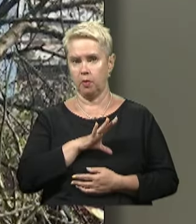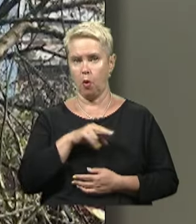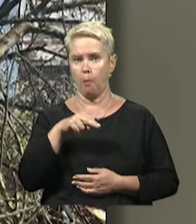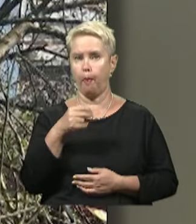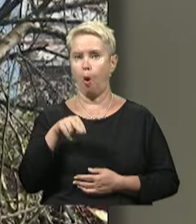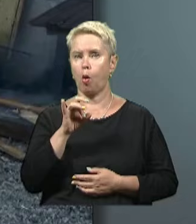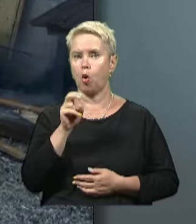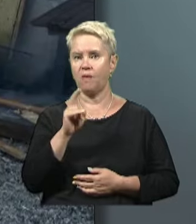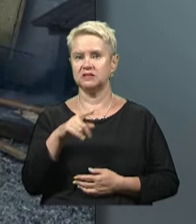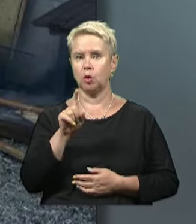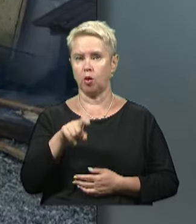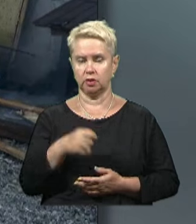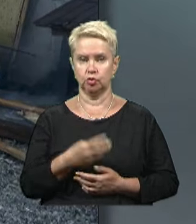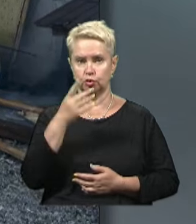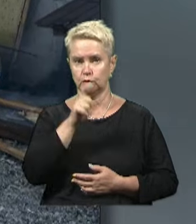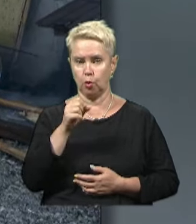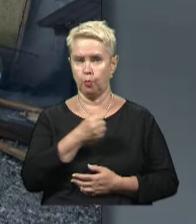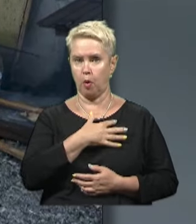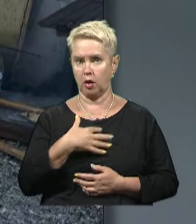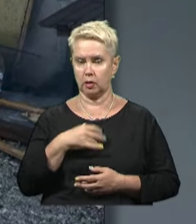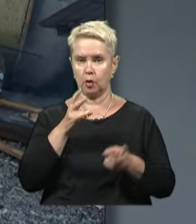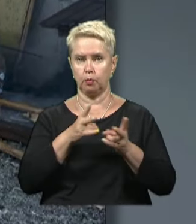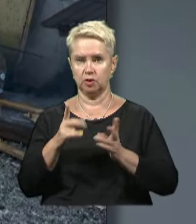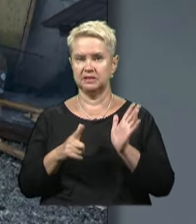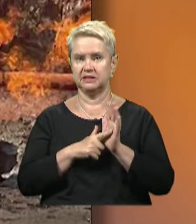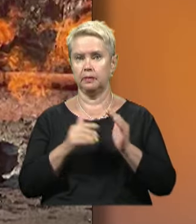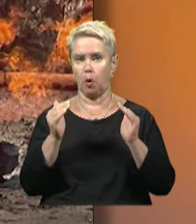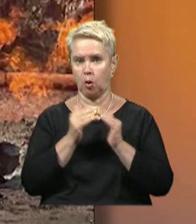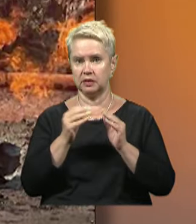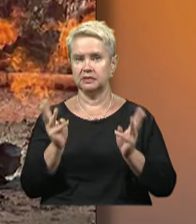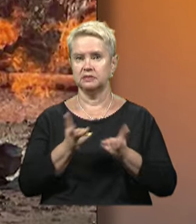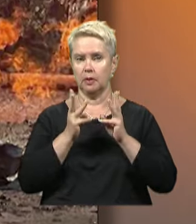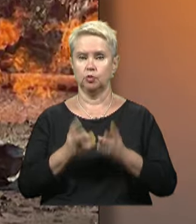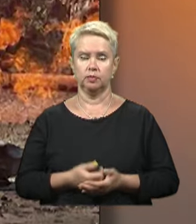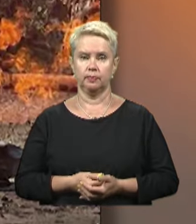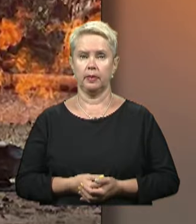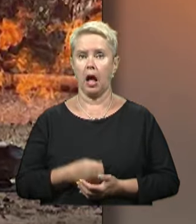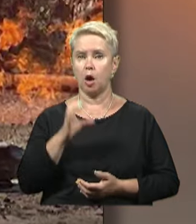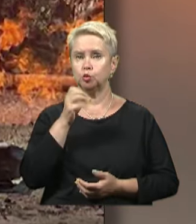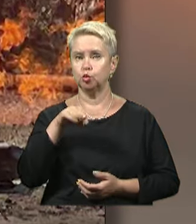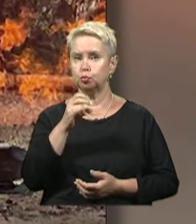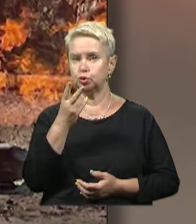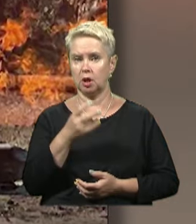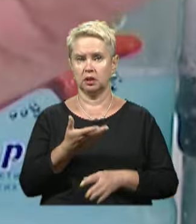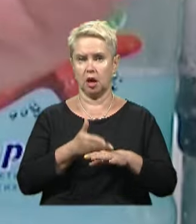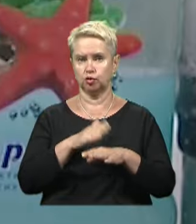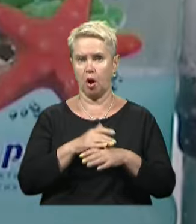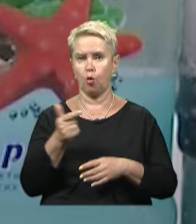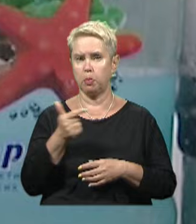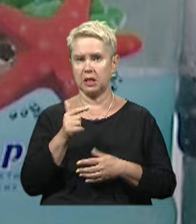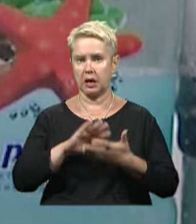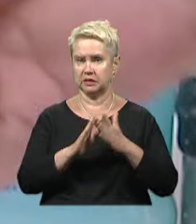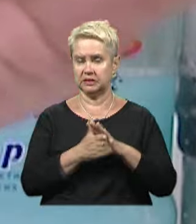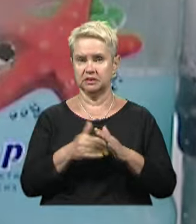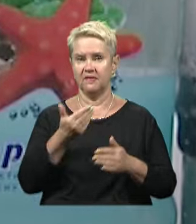Покровськ на Донеччині. Четверо людей поранені, пошкоджено сім осель. Спалахнули пожежі. А на Сумщині тяжка гуманітарна ситуація.